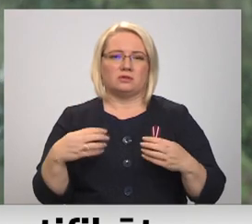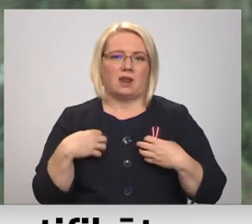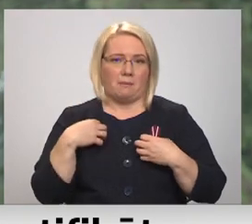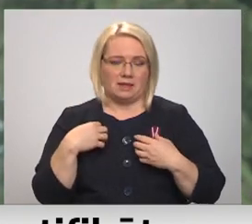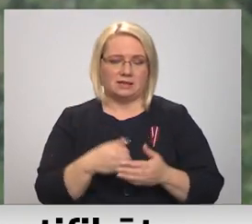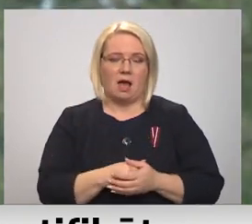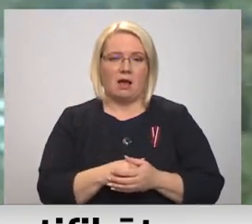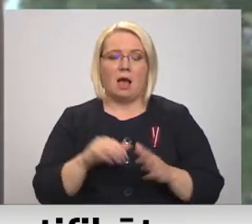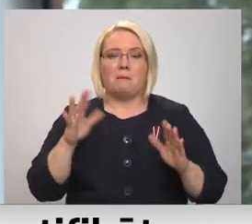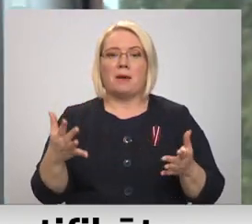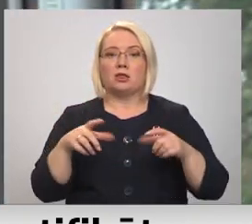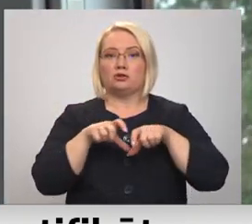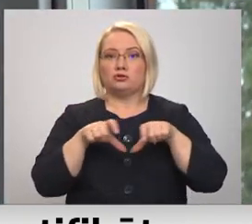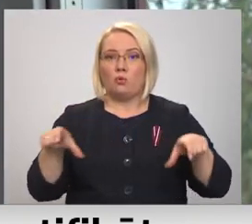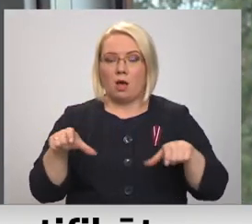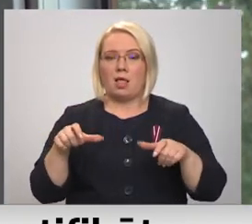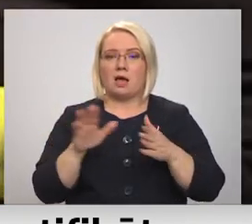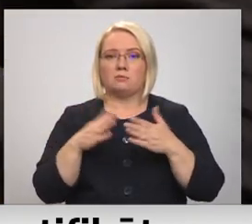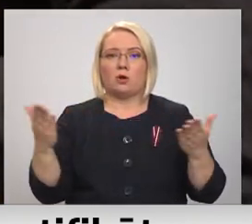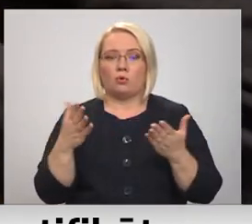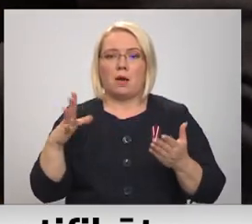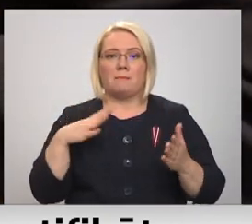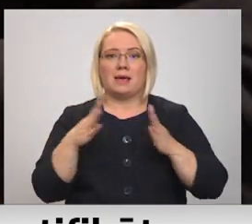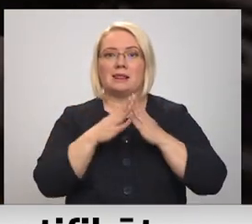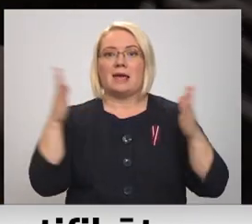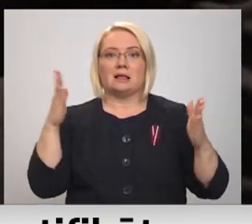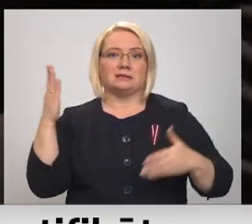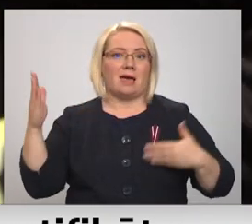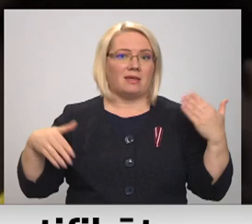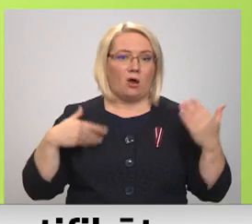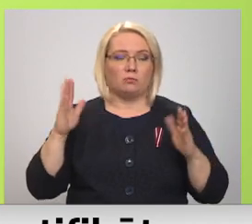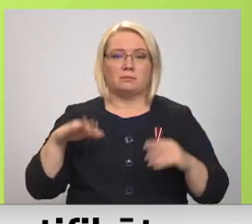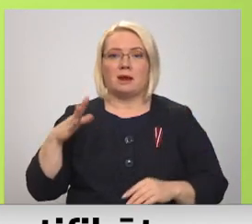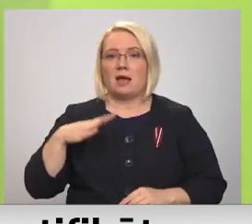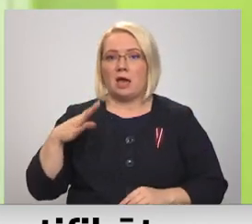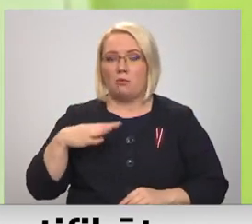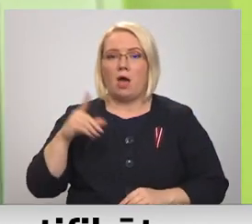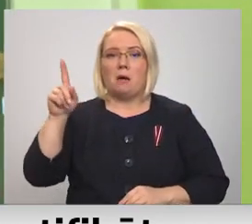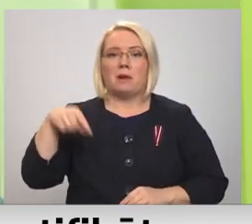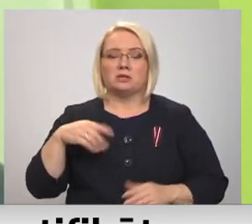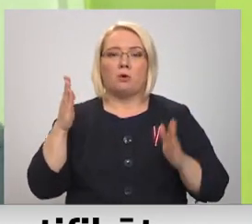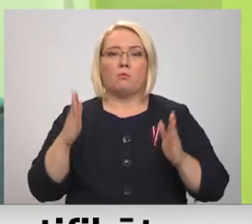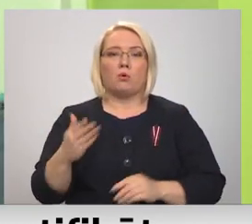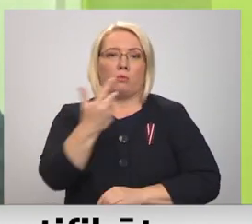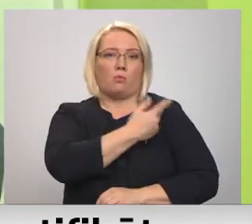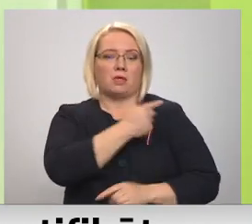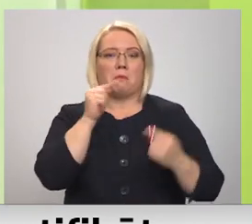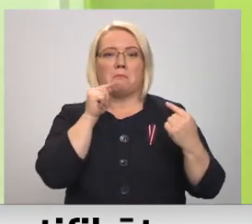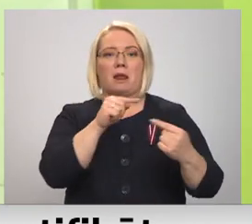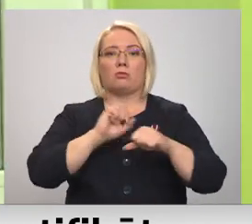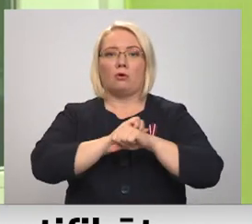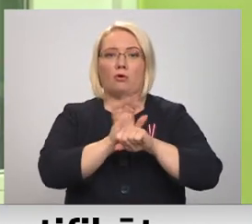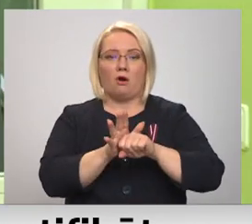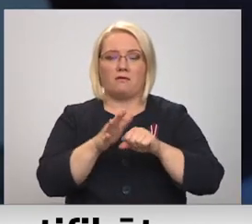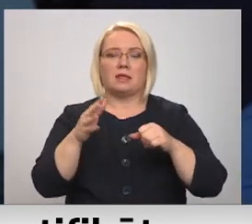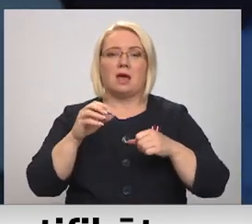Savukārt piemēram skolās, par kurām iepriekš bijis liels satraukums par gaidāmo, prasība būt potētiem pret Covid-19,